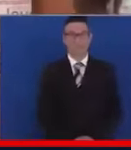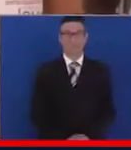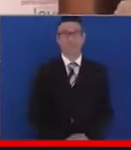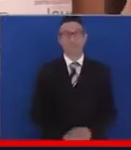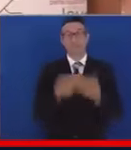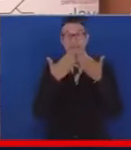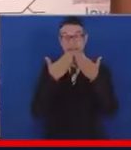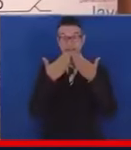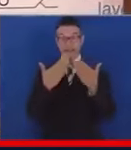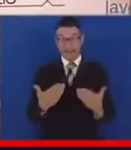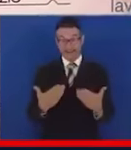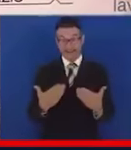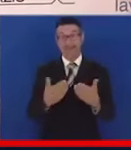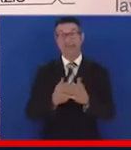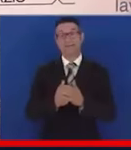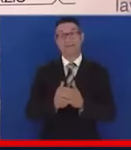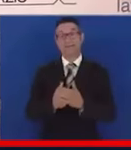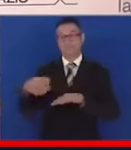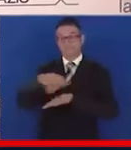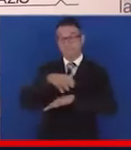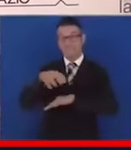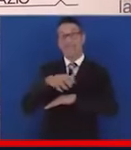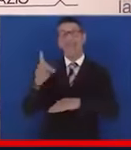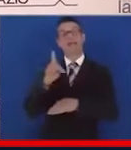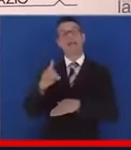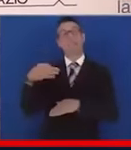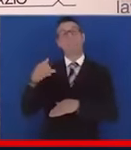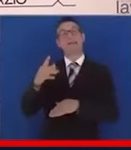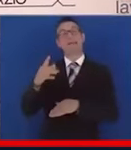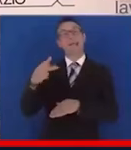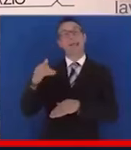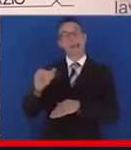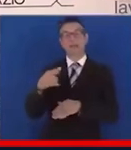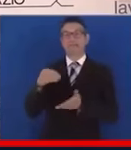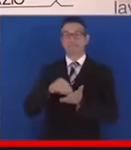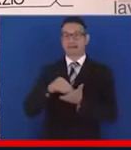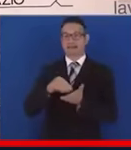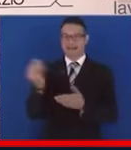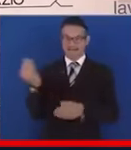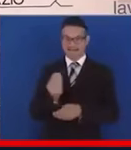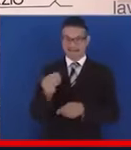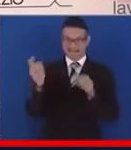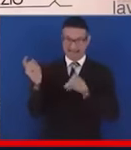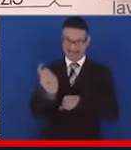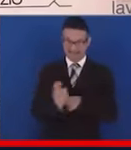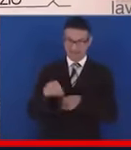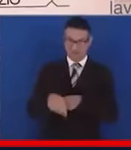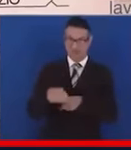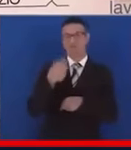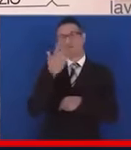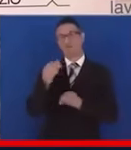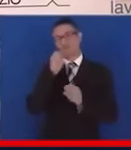Ringrazio la Ministra De Micheli per essere qui ancora una volta per annunciare scelte